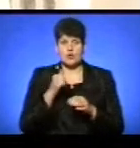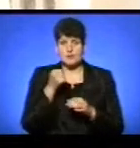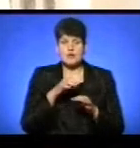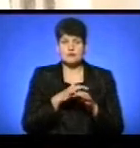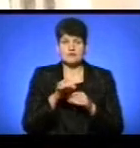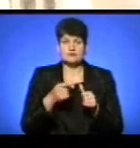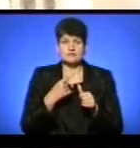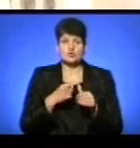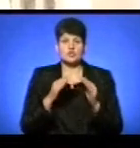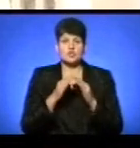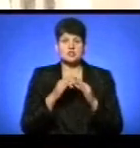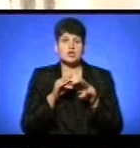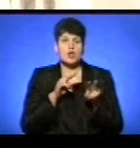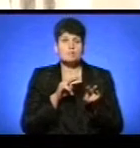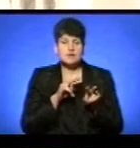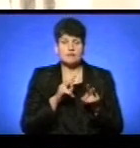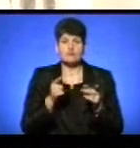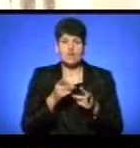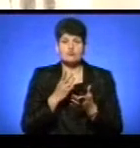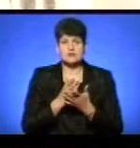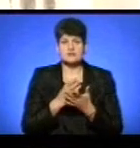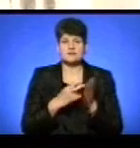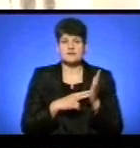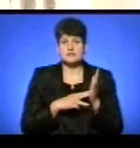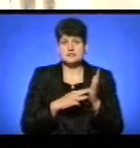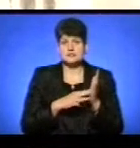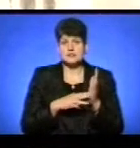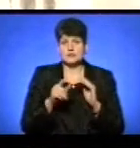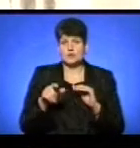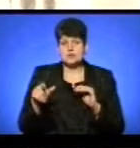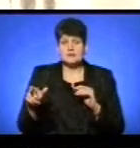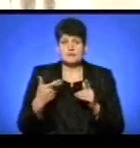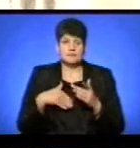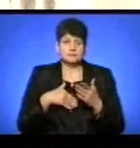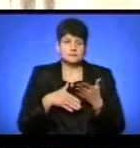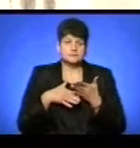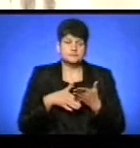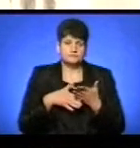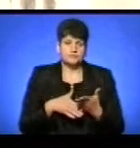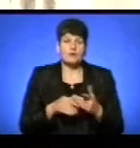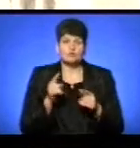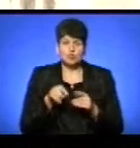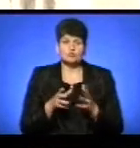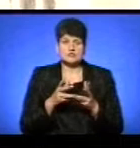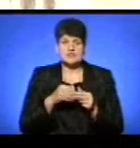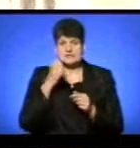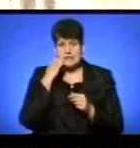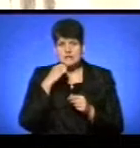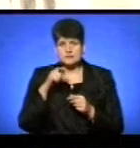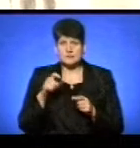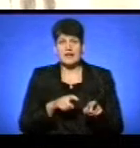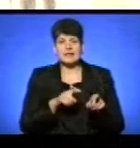називається «Домашня опіка», в якому є 70 осіб, якими ми опікуємося, тому числі і старенькими особами